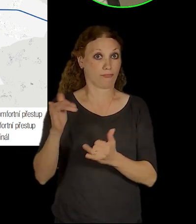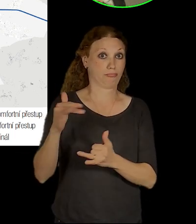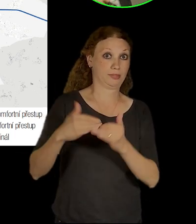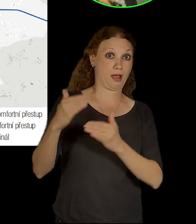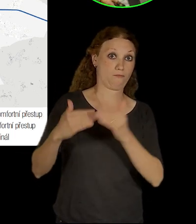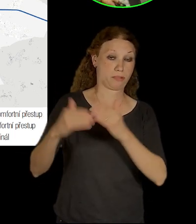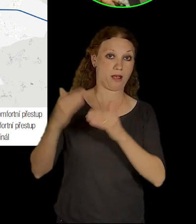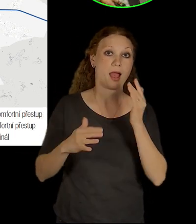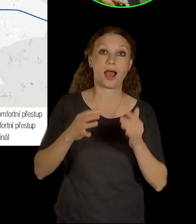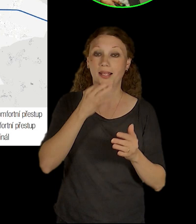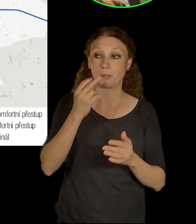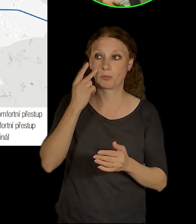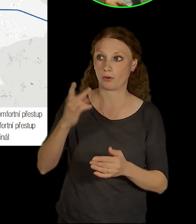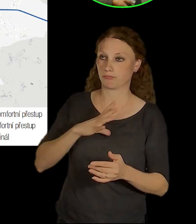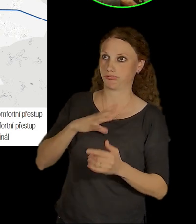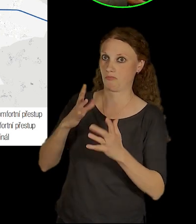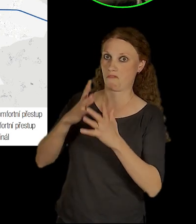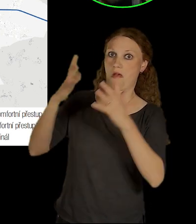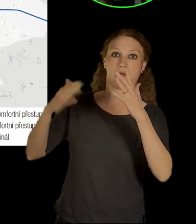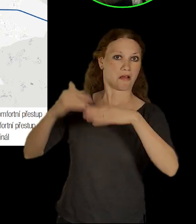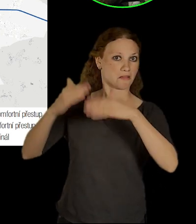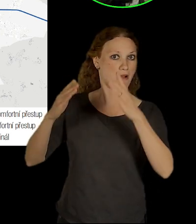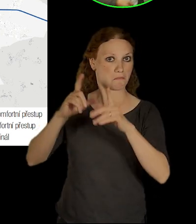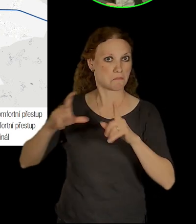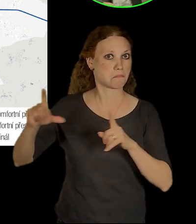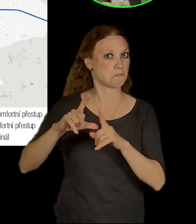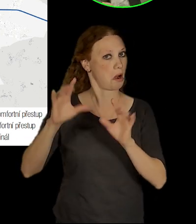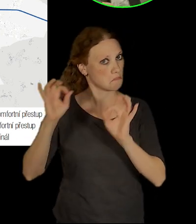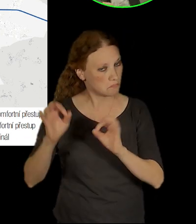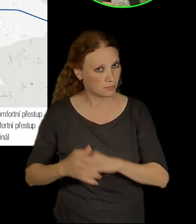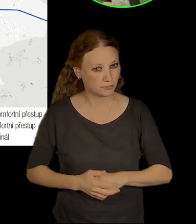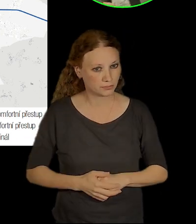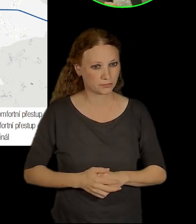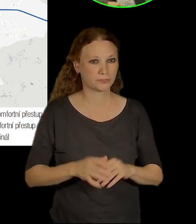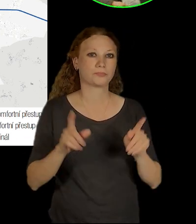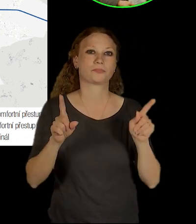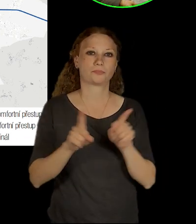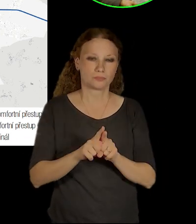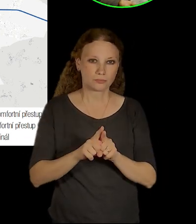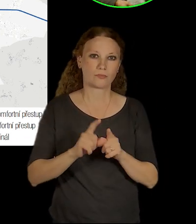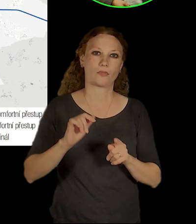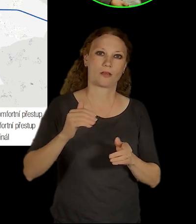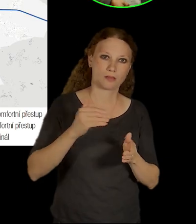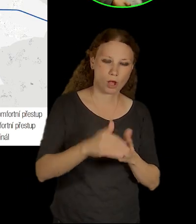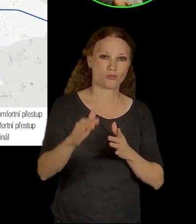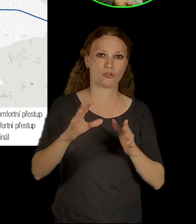se tam půjdete podívat, tak je to skutečně velkolepá stavba. A vlastně další propojení nám vznikají právě díky